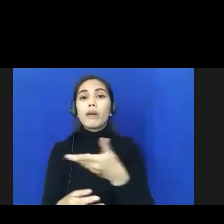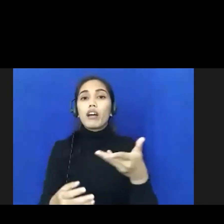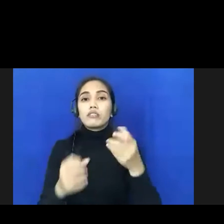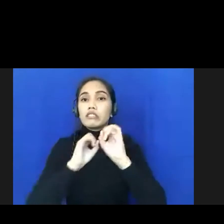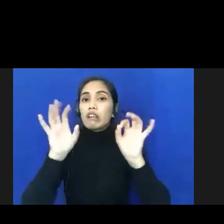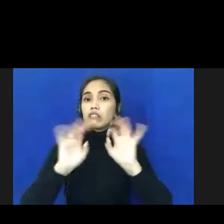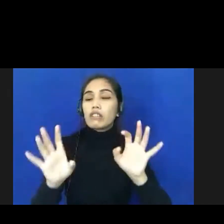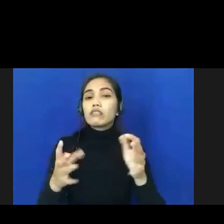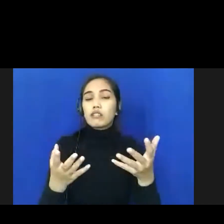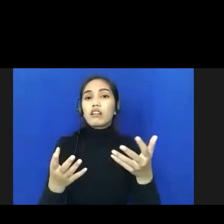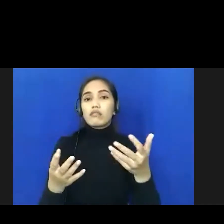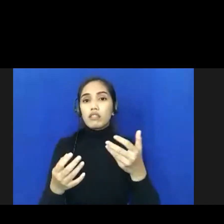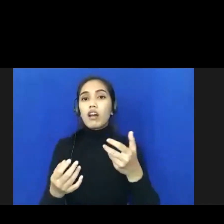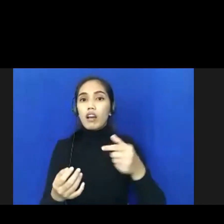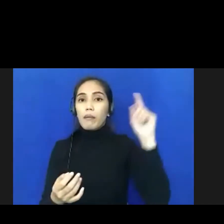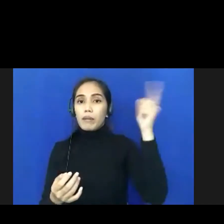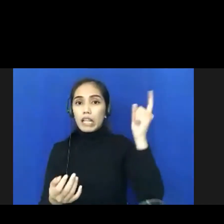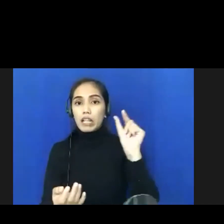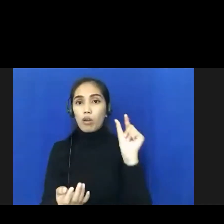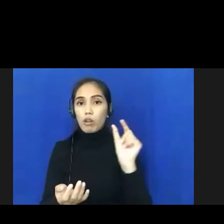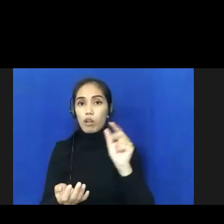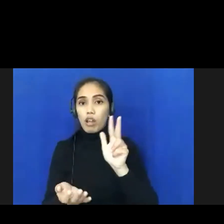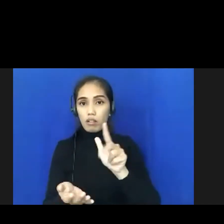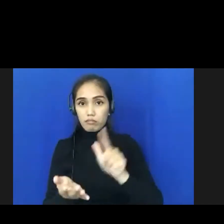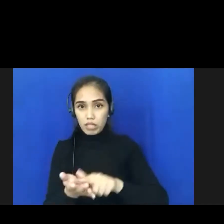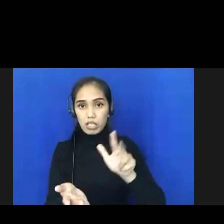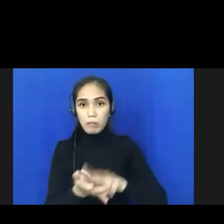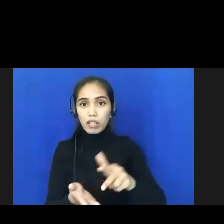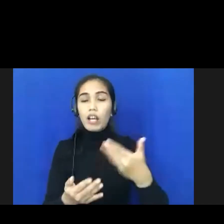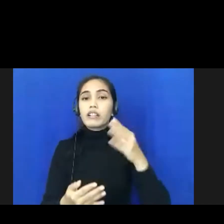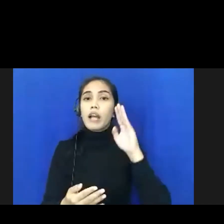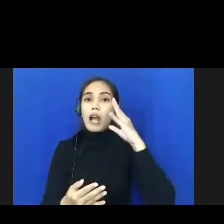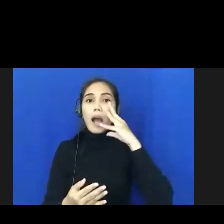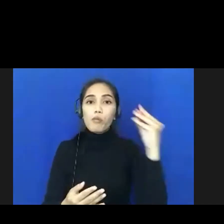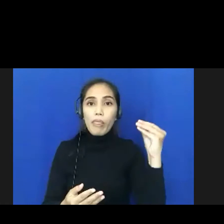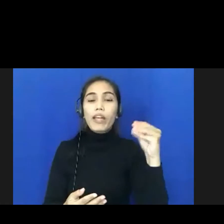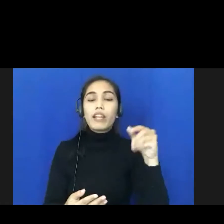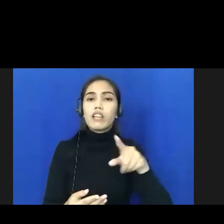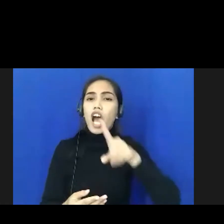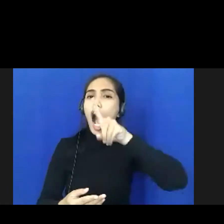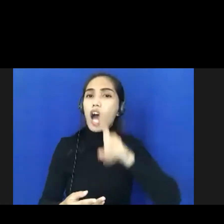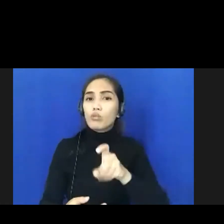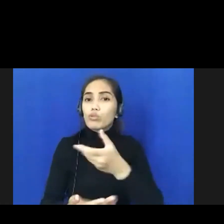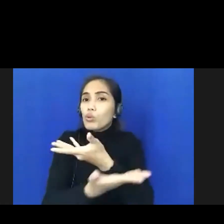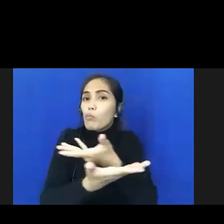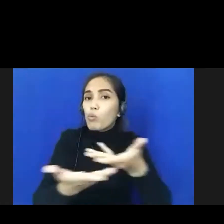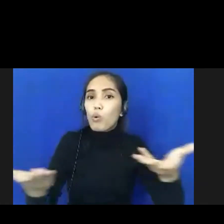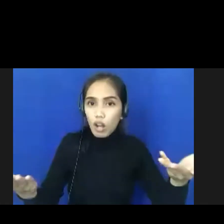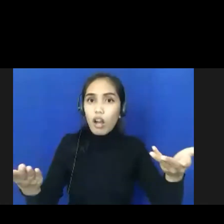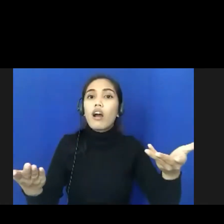bahwa kebijakan dari pemerintah kabupaten mengharuskan seluruh yang